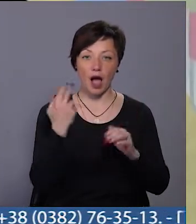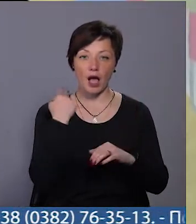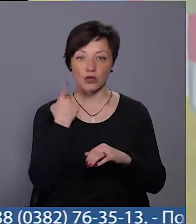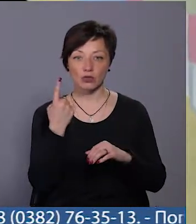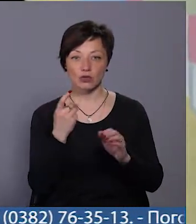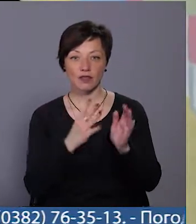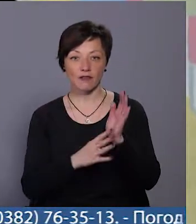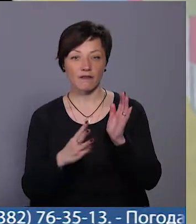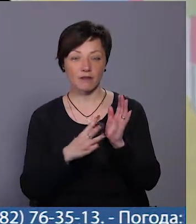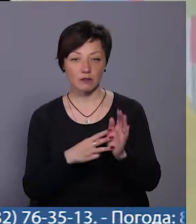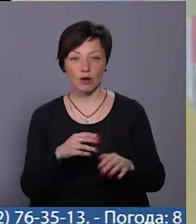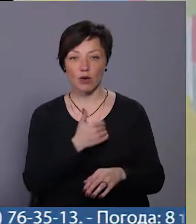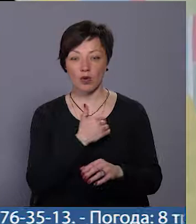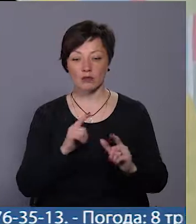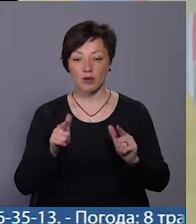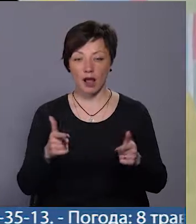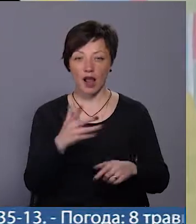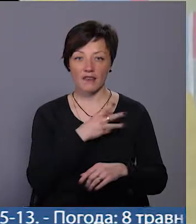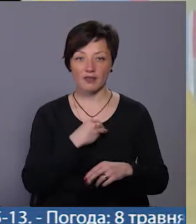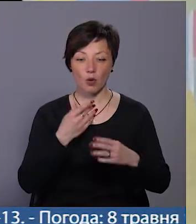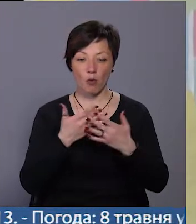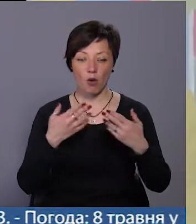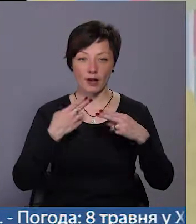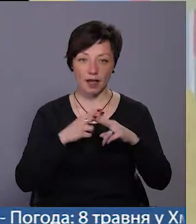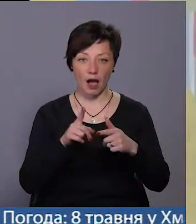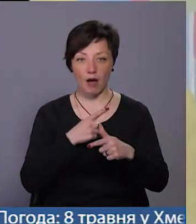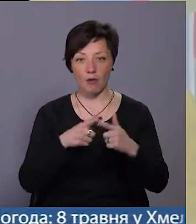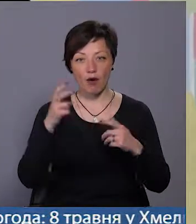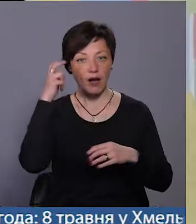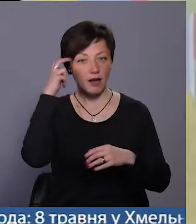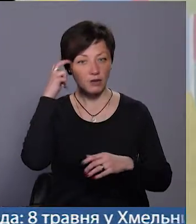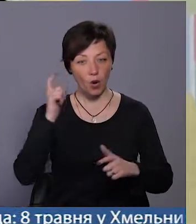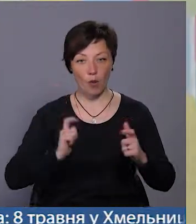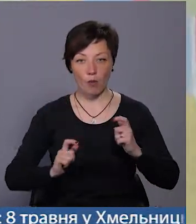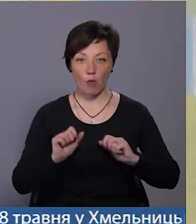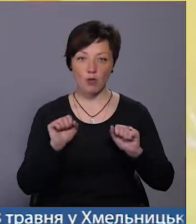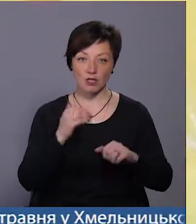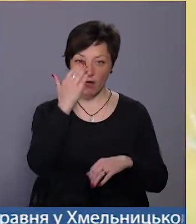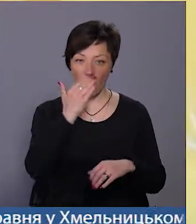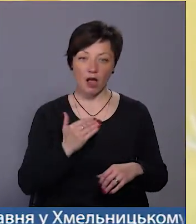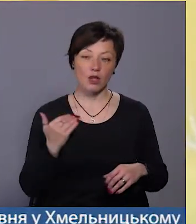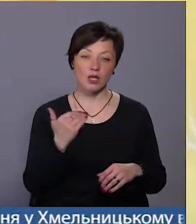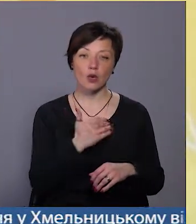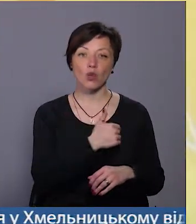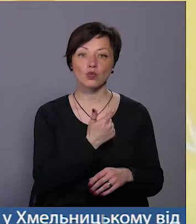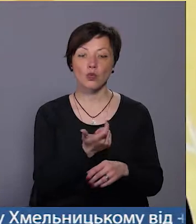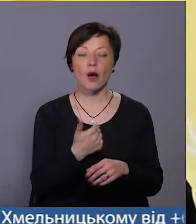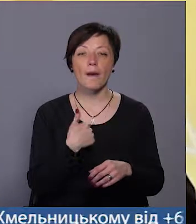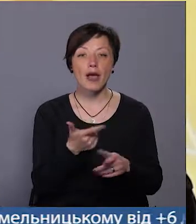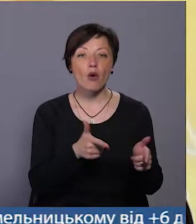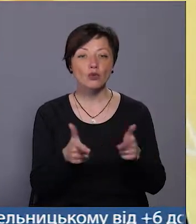Збираюсь поступати або в львівську політехніку, або в київську політехніку. Можливо, і в католицьку. Я готуюсь більше до